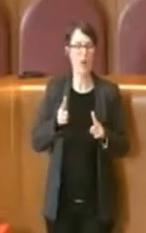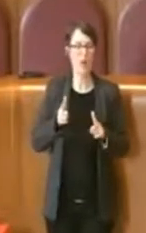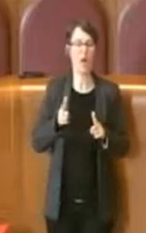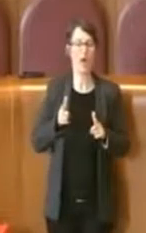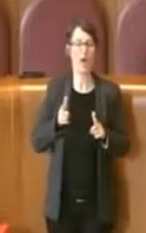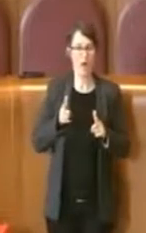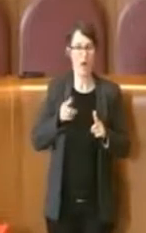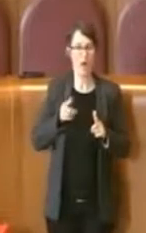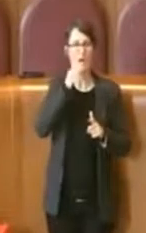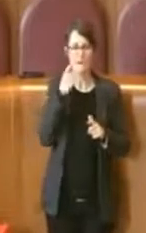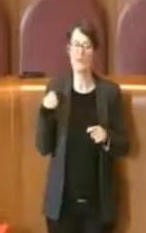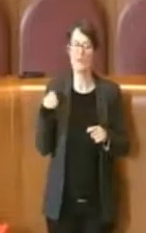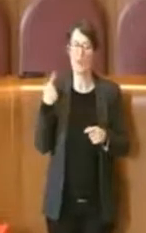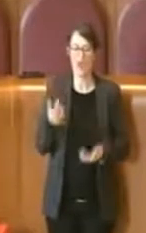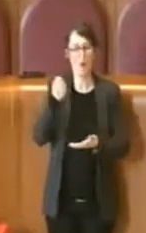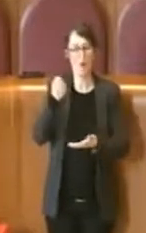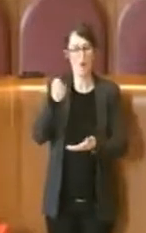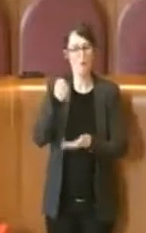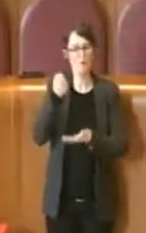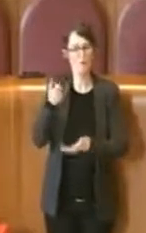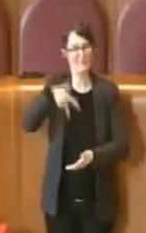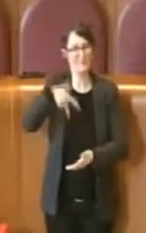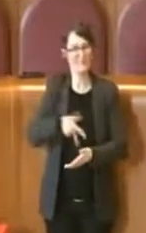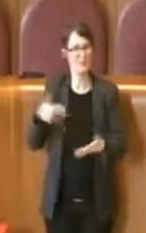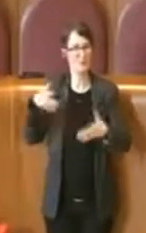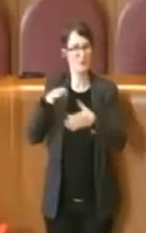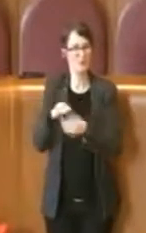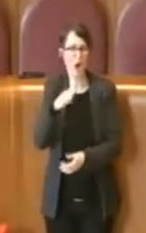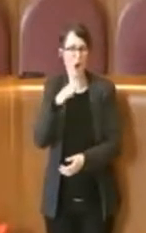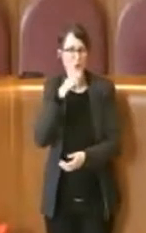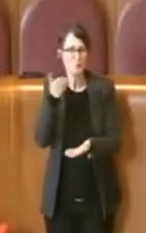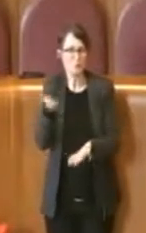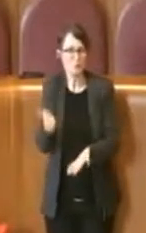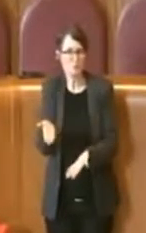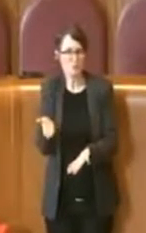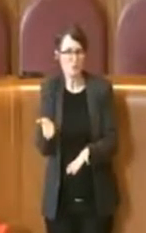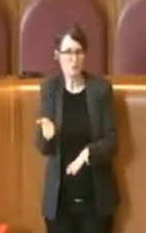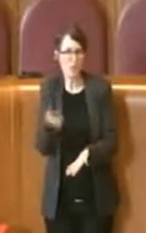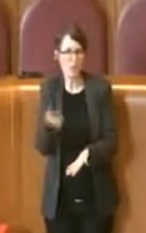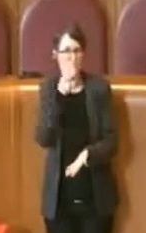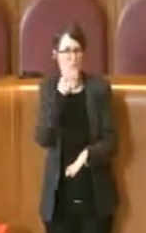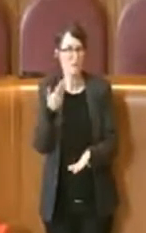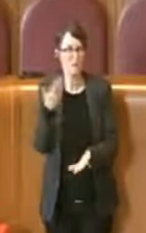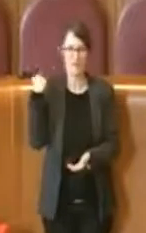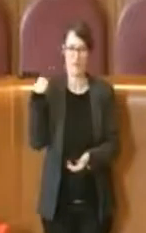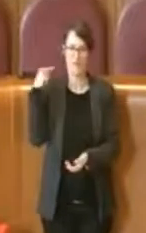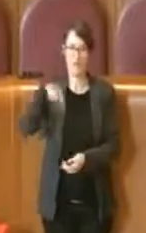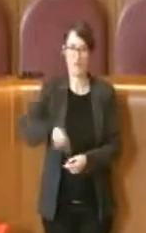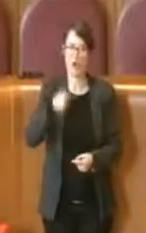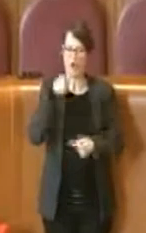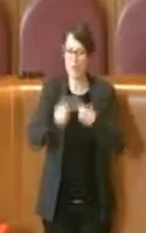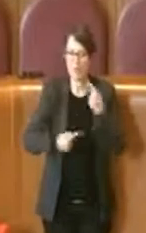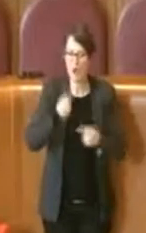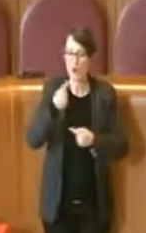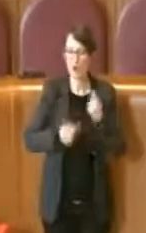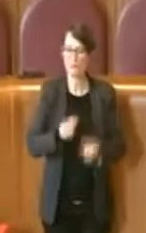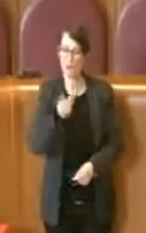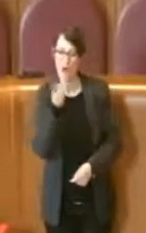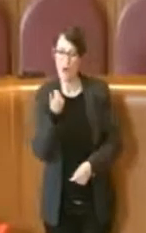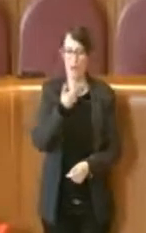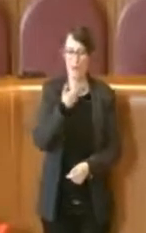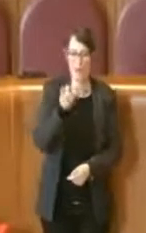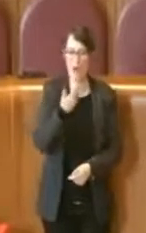ricevuto fondi adeguati sul sociale e quindi la polemica che c'è stata nelle settimane scorse, che mancavano fondi sul sociale